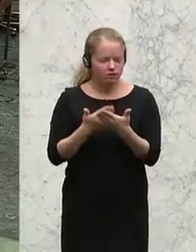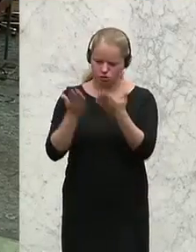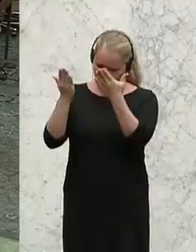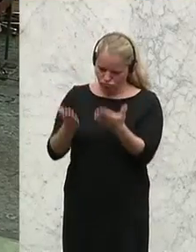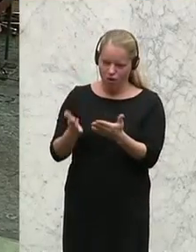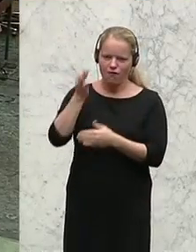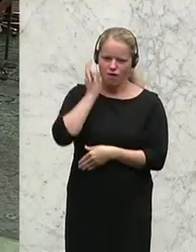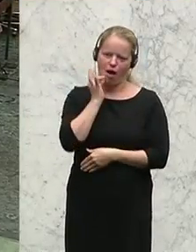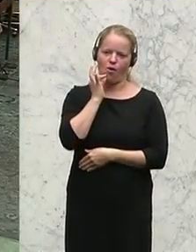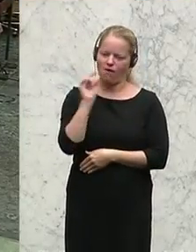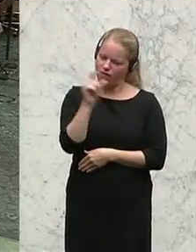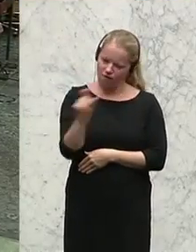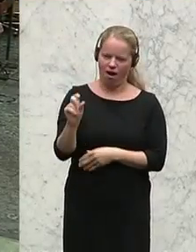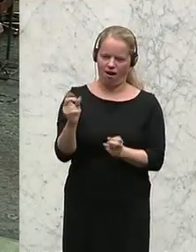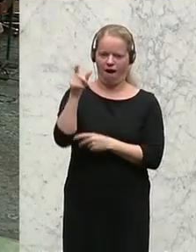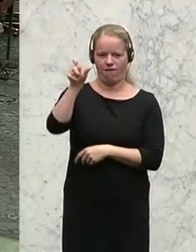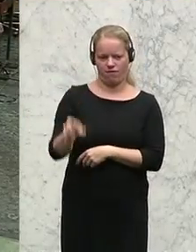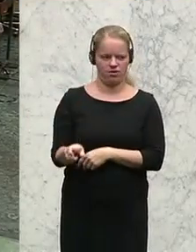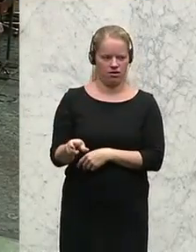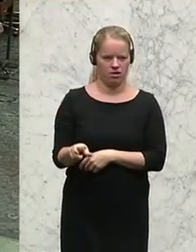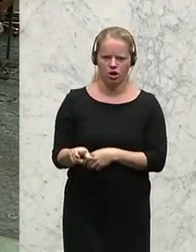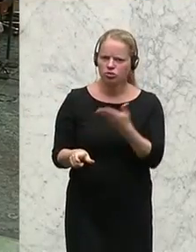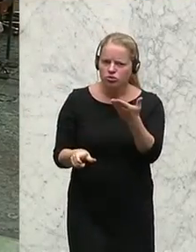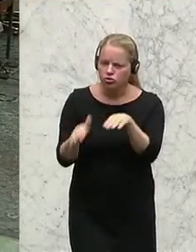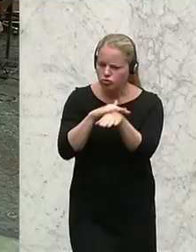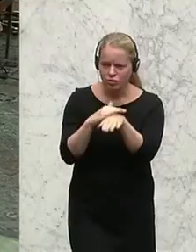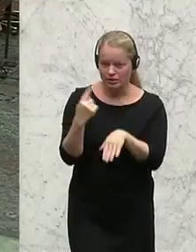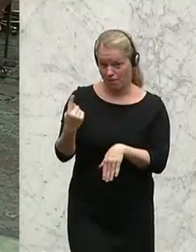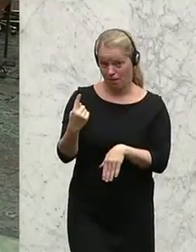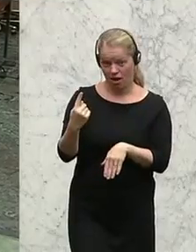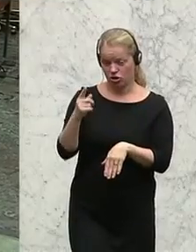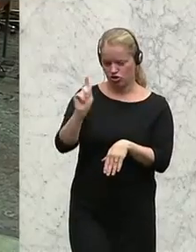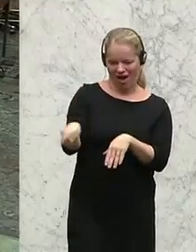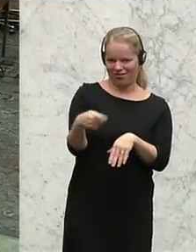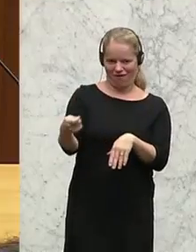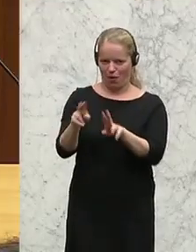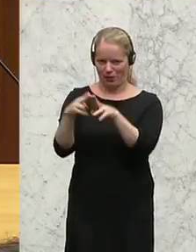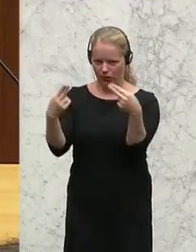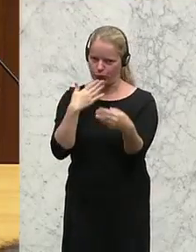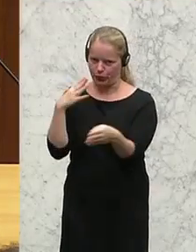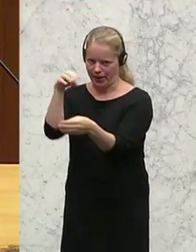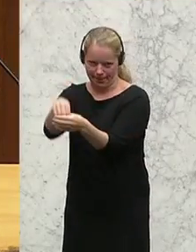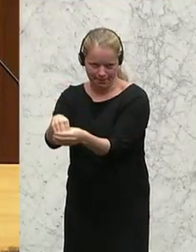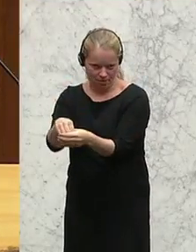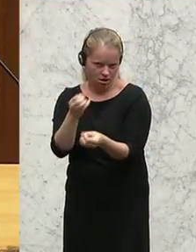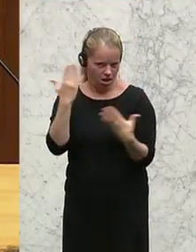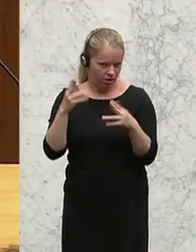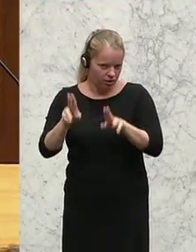eine Fachkraft, naja, also bei einer Schlagernverbindung ist sie nicht. Da gebe ich Ihnen recht, das ist richtig.